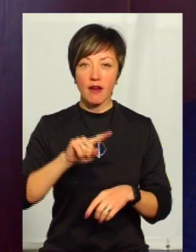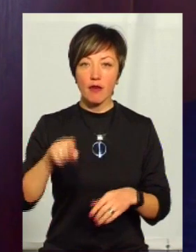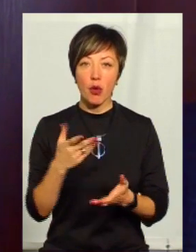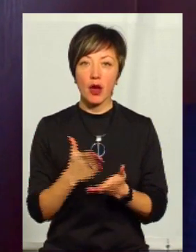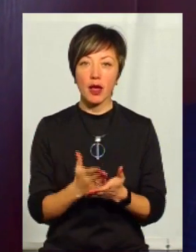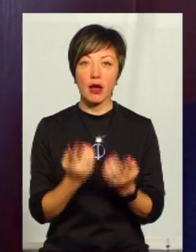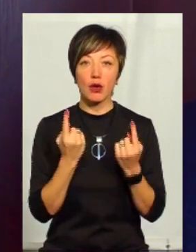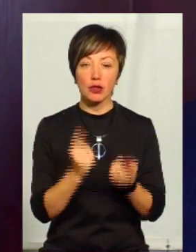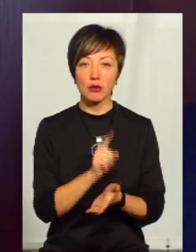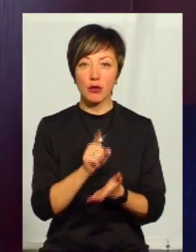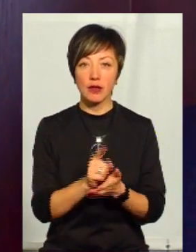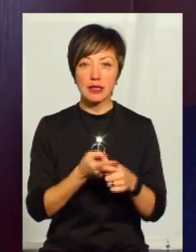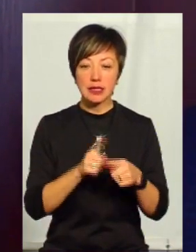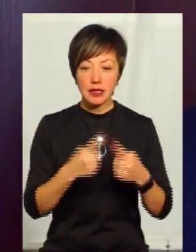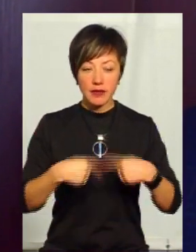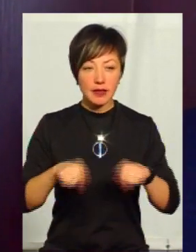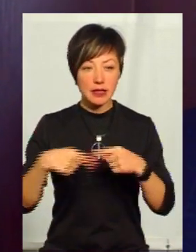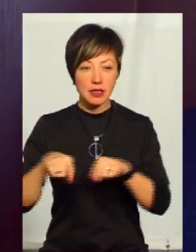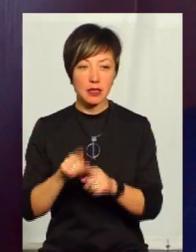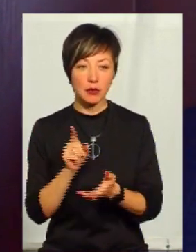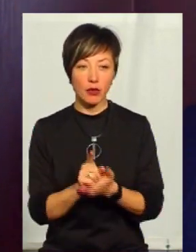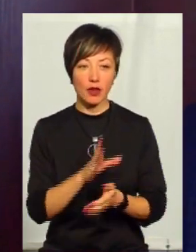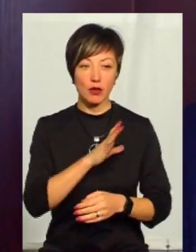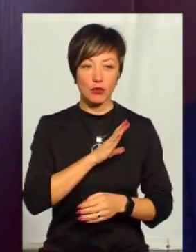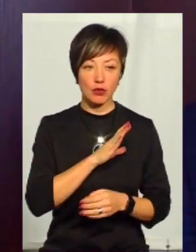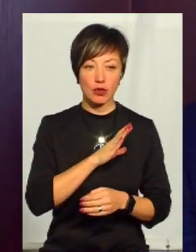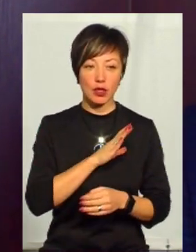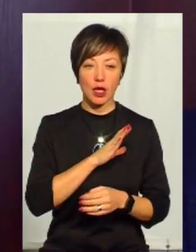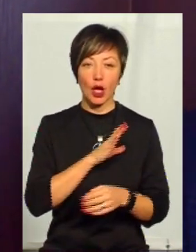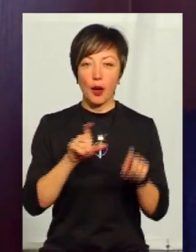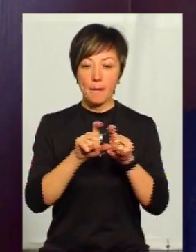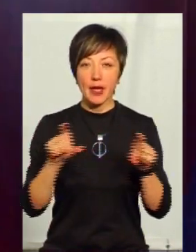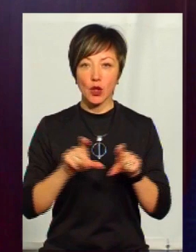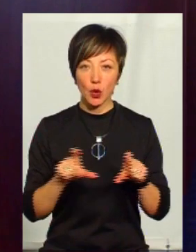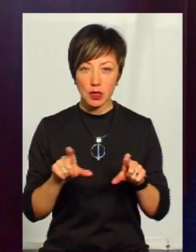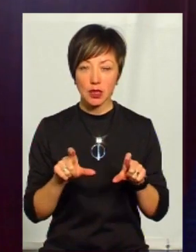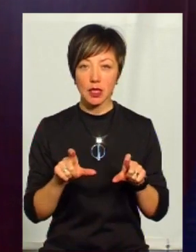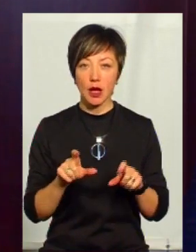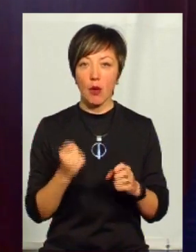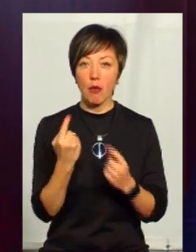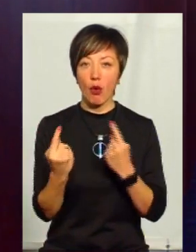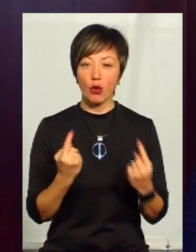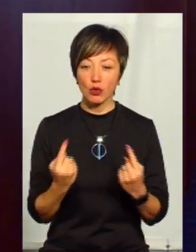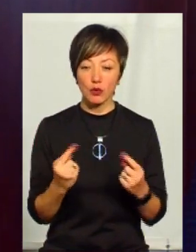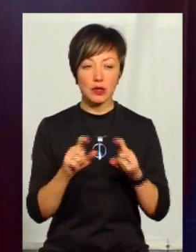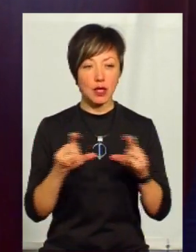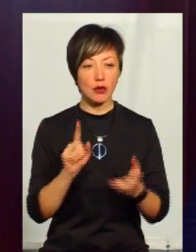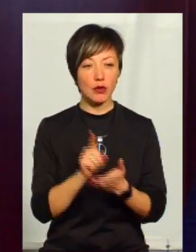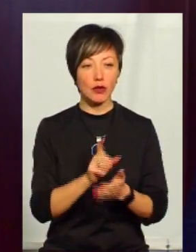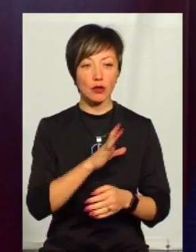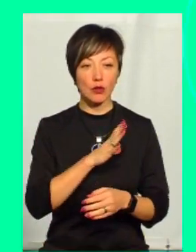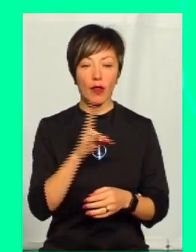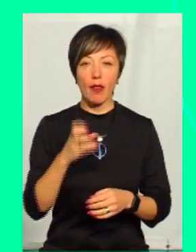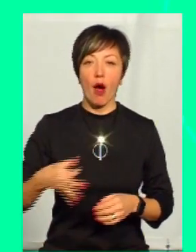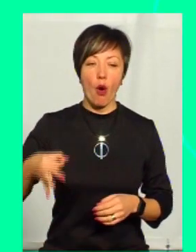що тільки один повинен бути, а це відділення повинні бути від структурного підрозділу. І по одному закладу повинен бути на